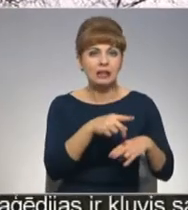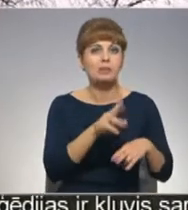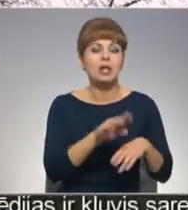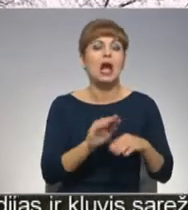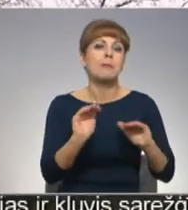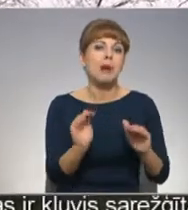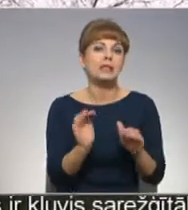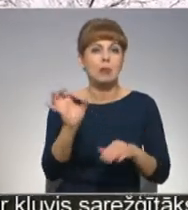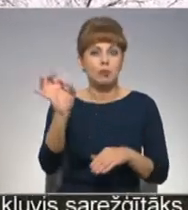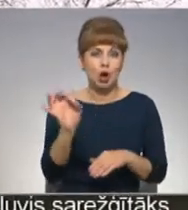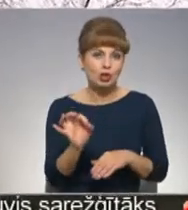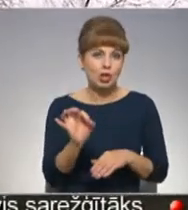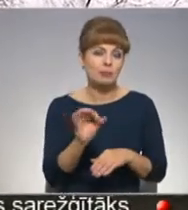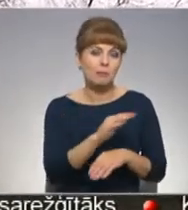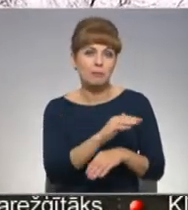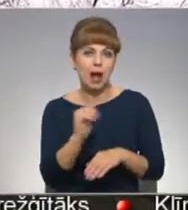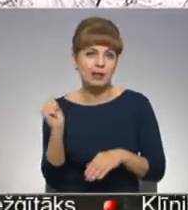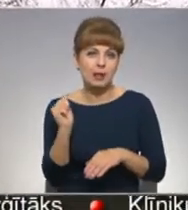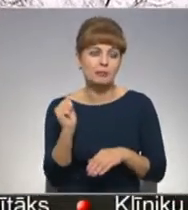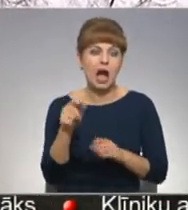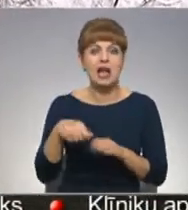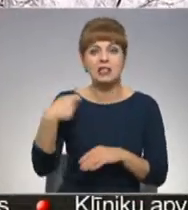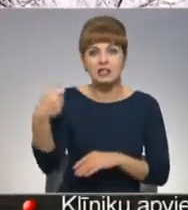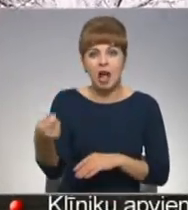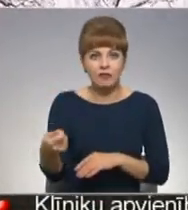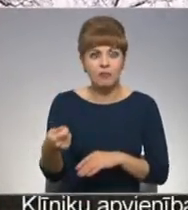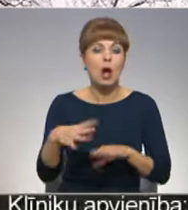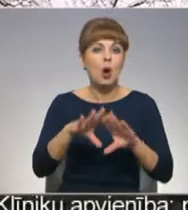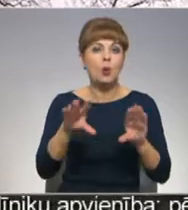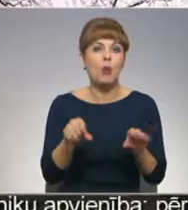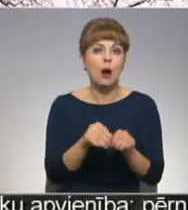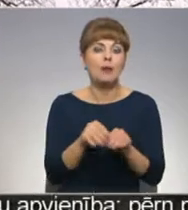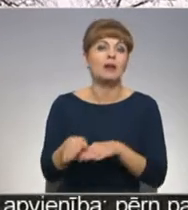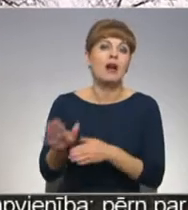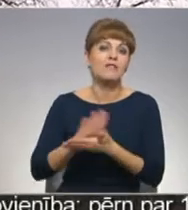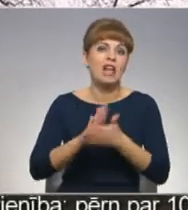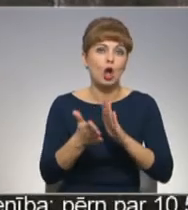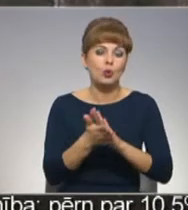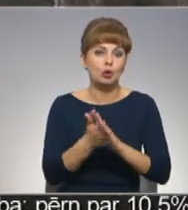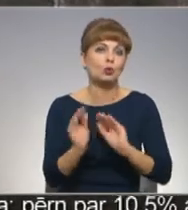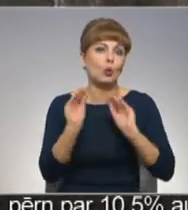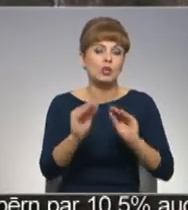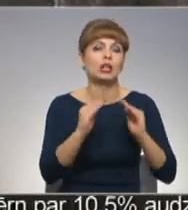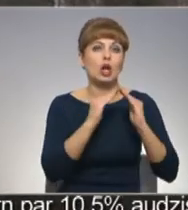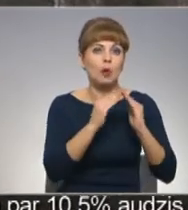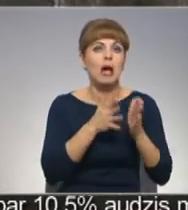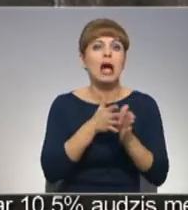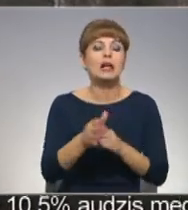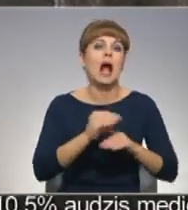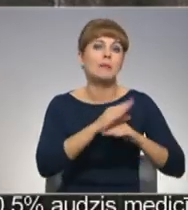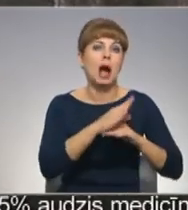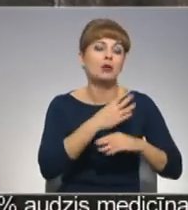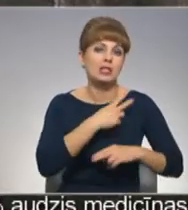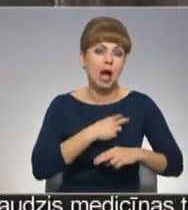nelieliem procentiem paņemt aizdevumu vai kopīgi vienotos un uzliktu jumtu. Caur krājaisdavu